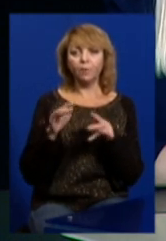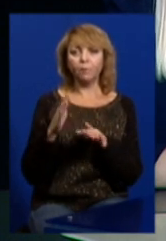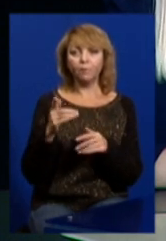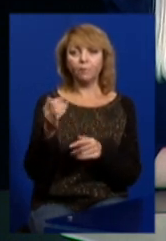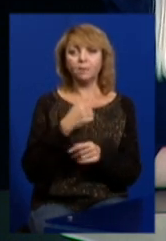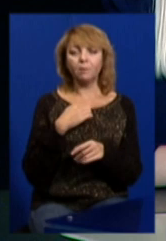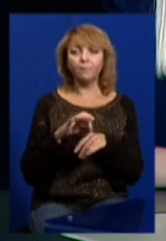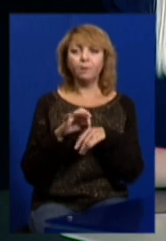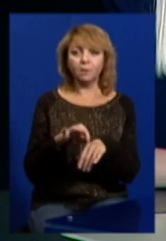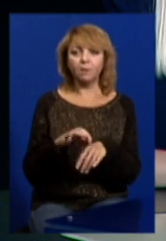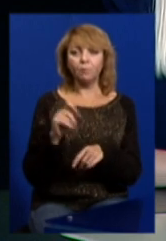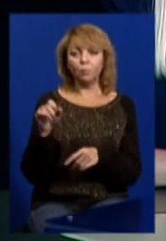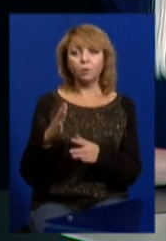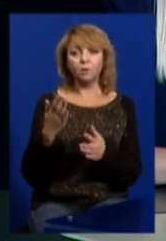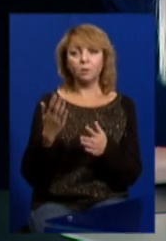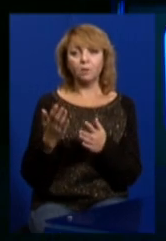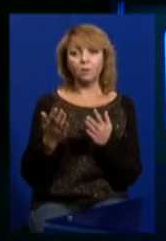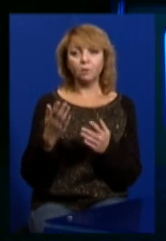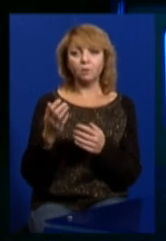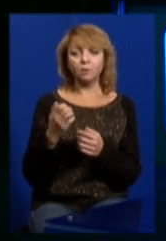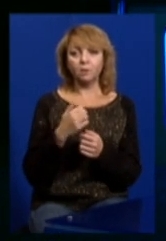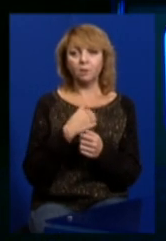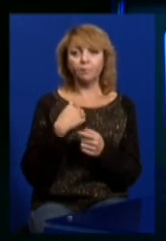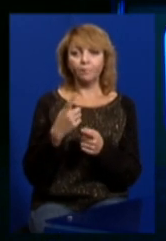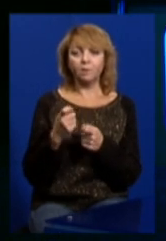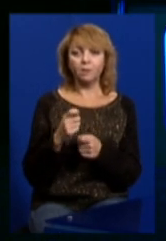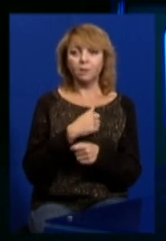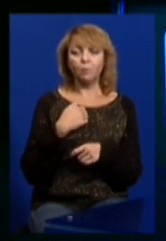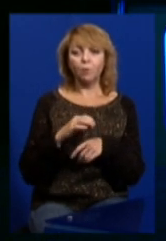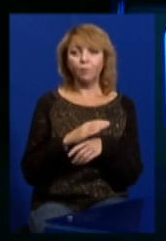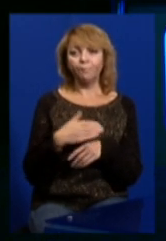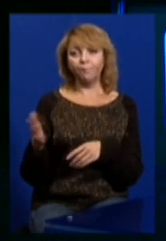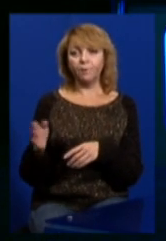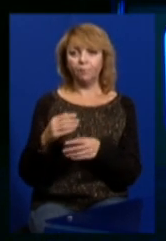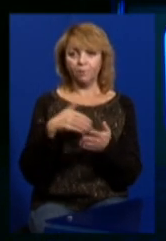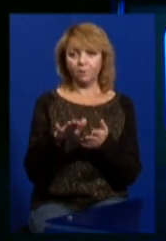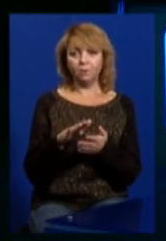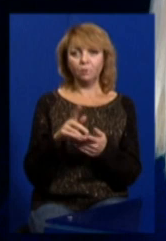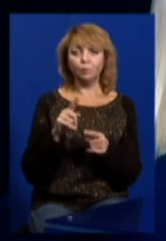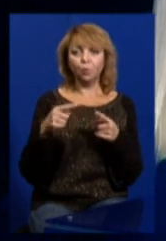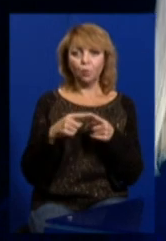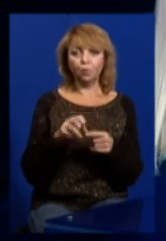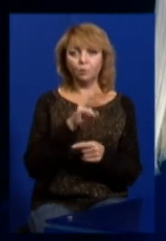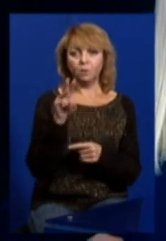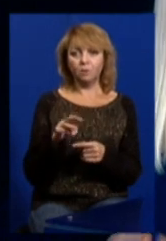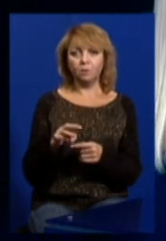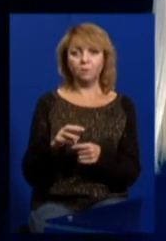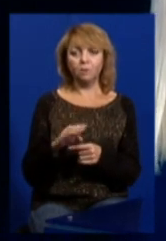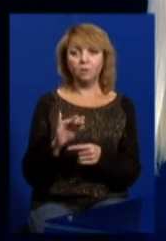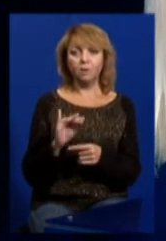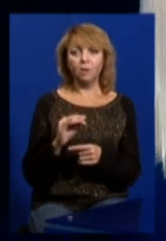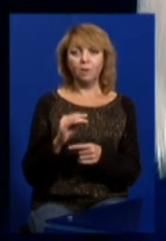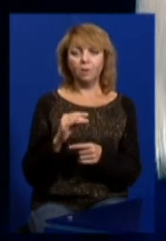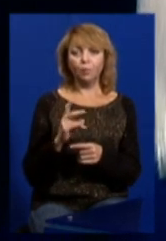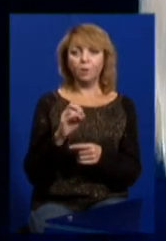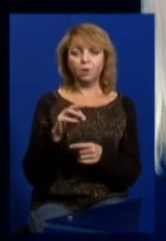ви саме ведете, чи ви можете якось взяти самовідвід, щоб точно забезпечити неопередженість? Як в таких